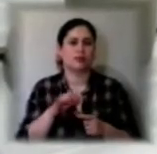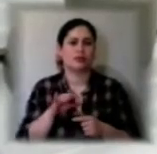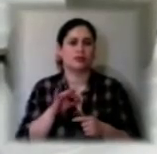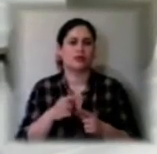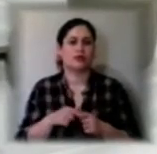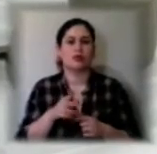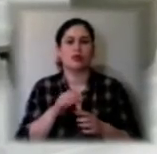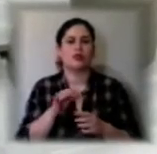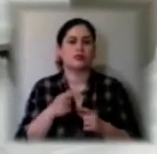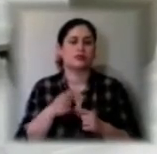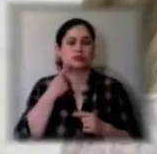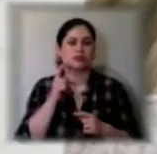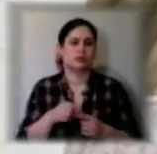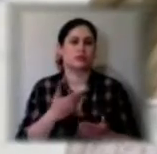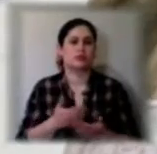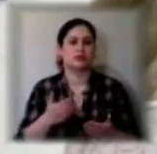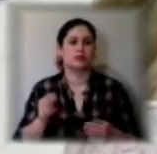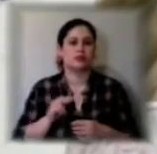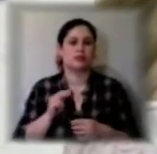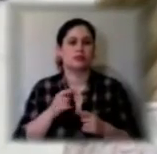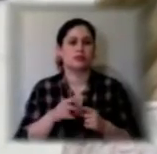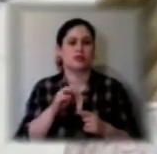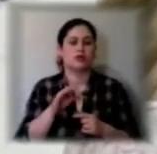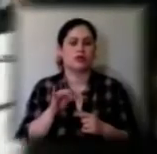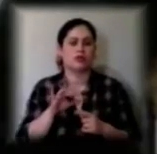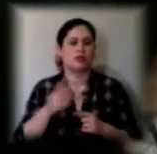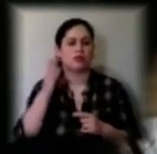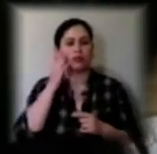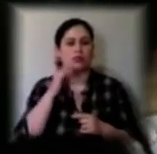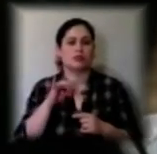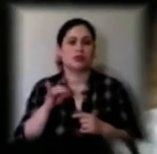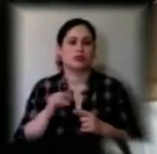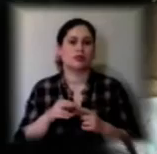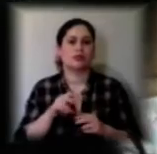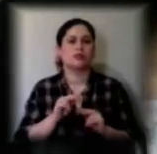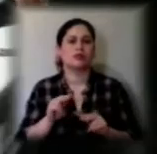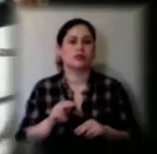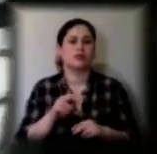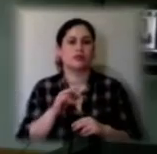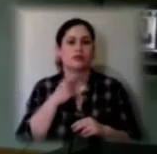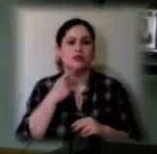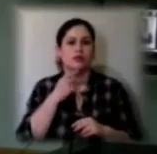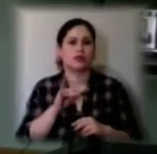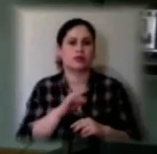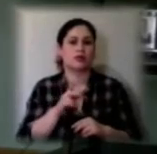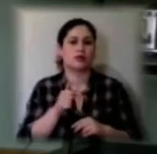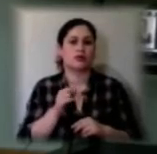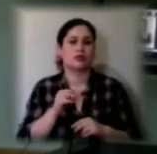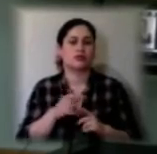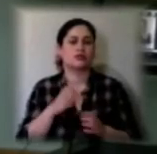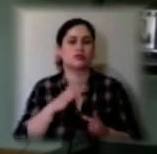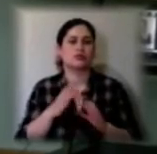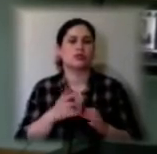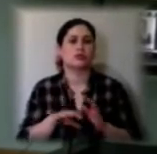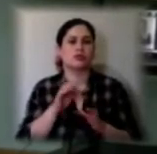зазвичай, представники роботодавців, науковців, голови підприємств та викладачі кафедри, говорить Вікторія Грановська. Студенти, які обрали